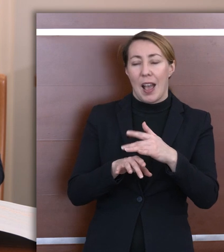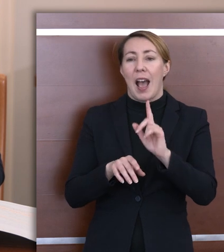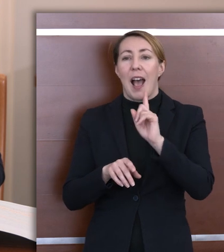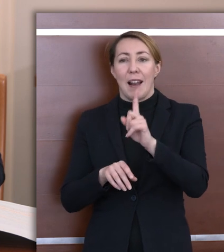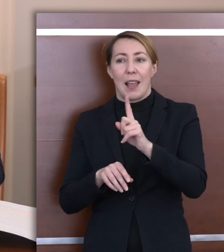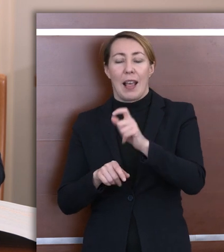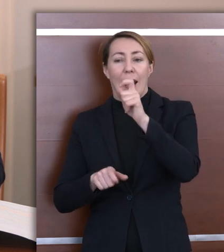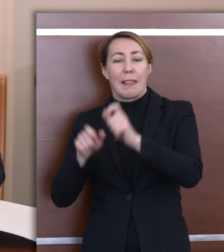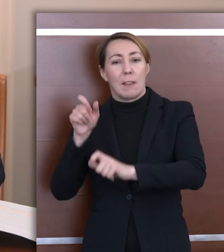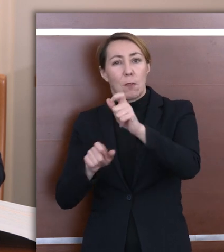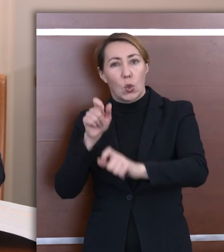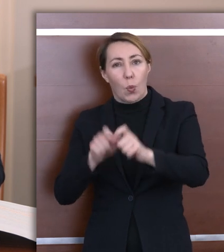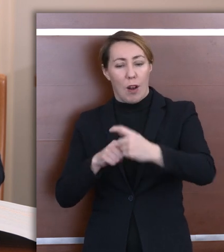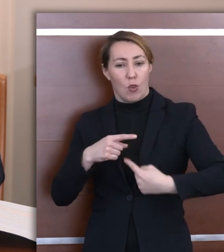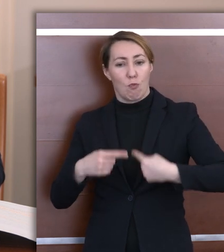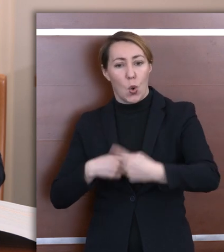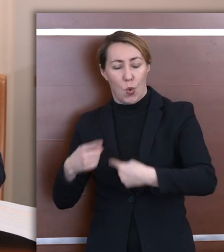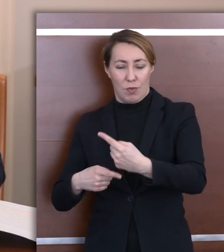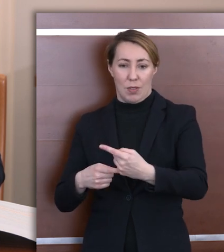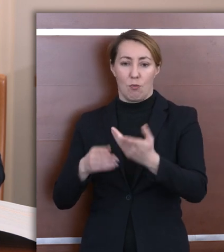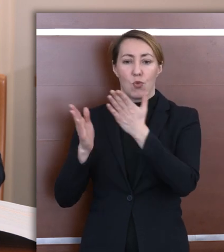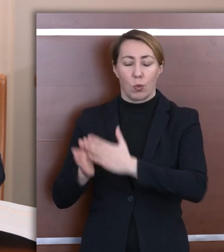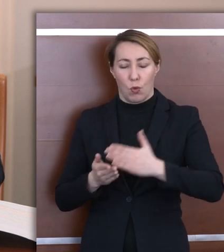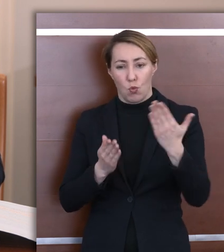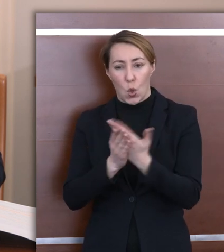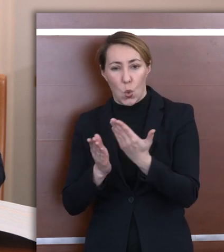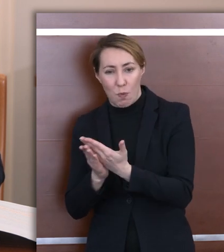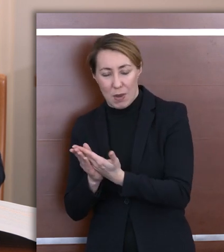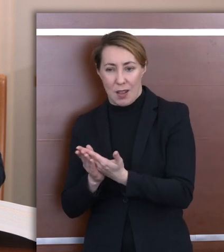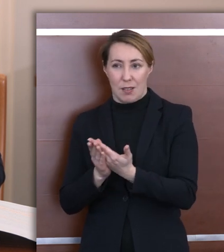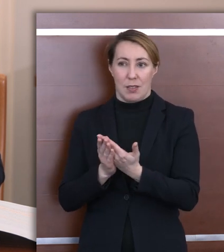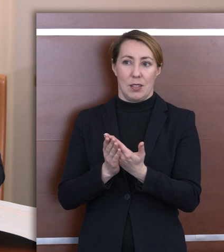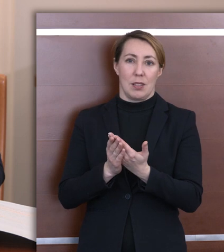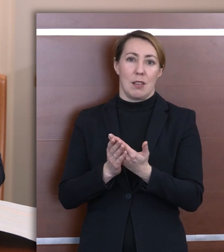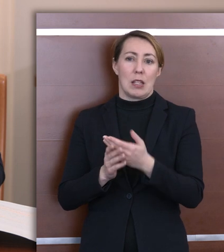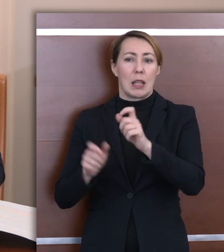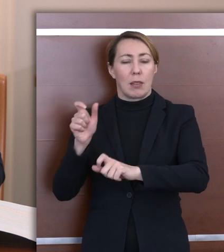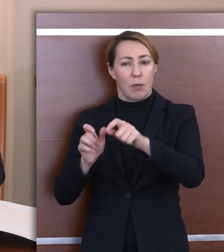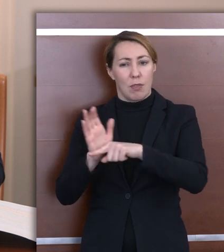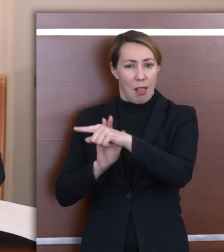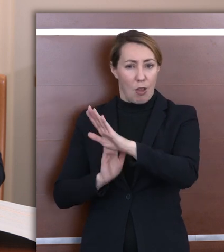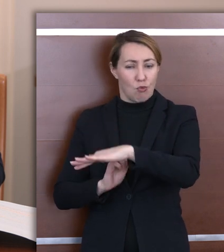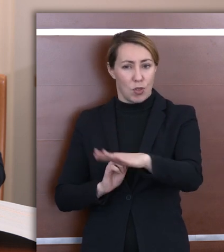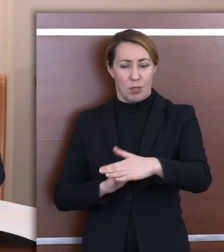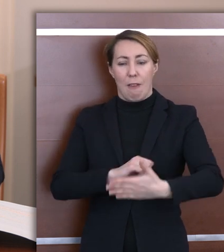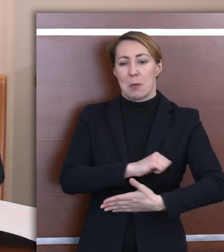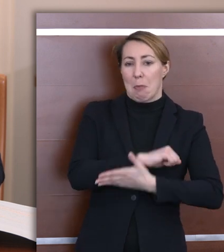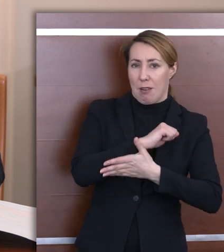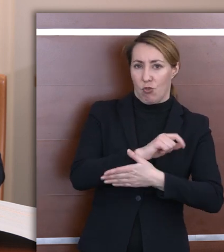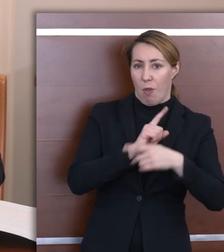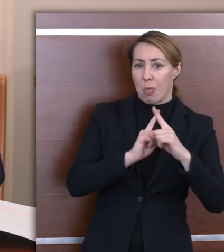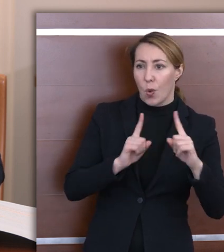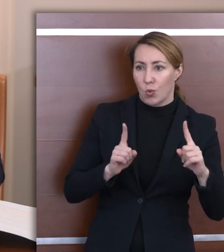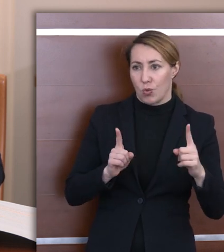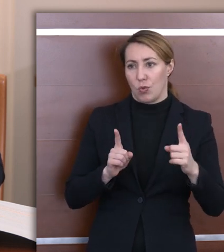indywidualny proces, przygotowanie dokumentów indywidualnych dzieci, wsparcie nauczycieli